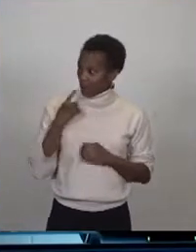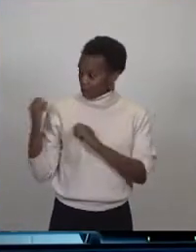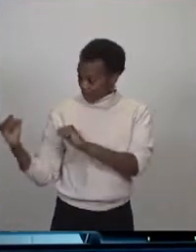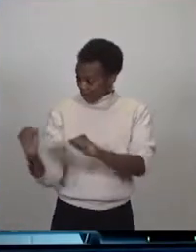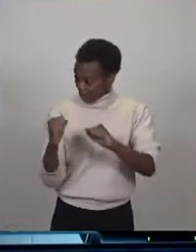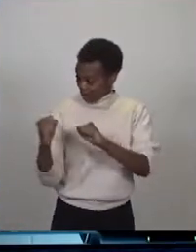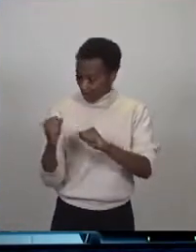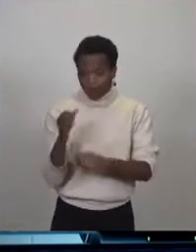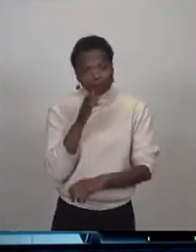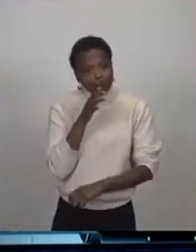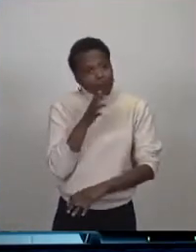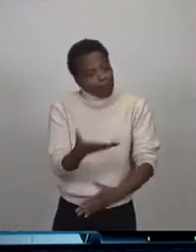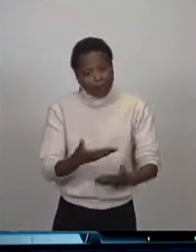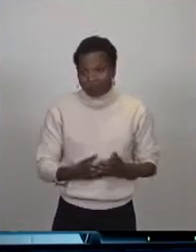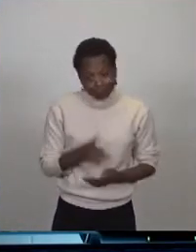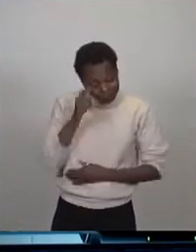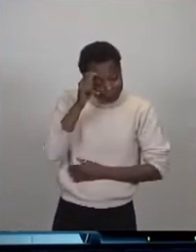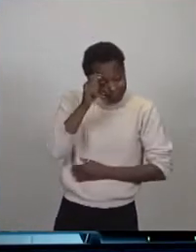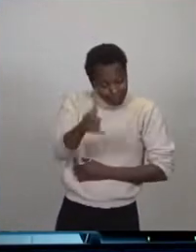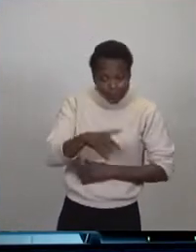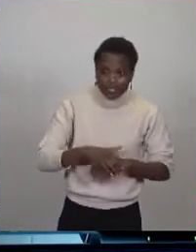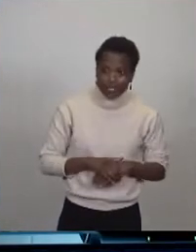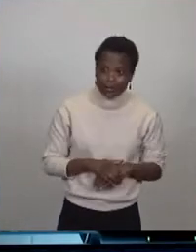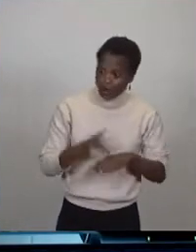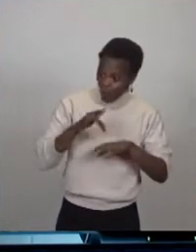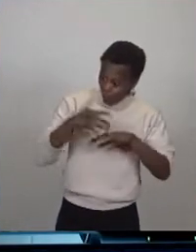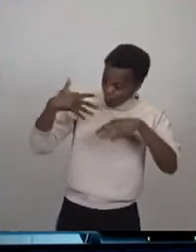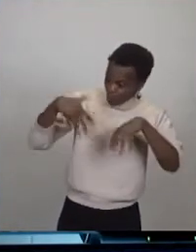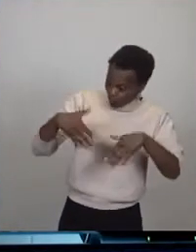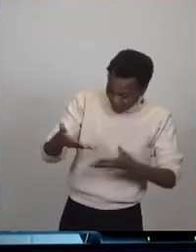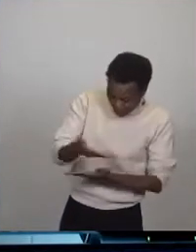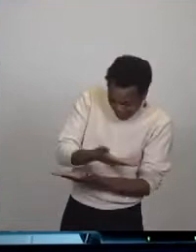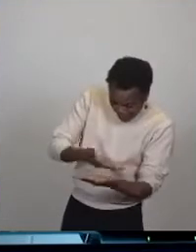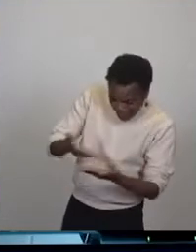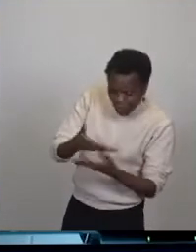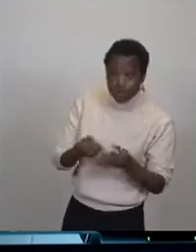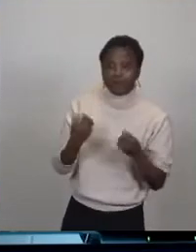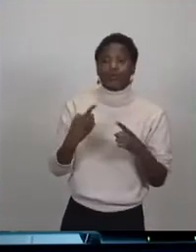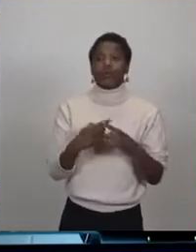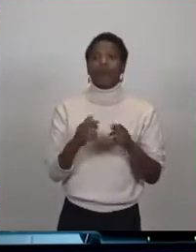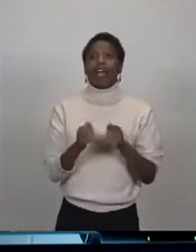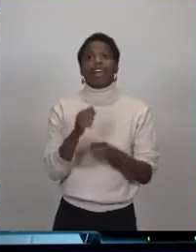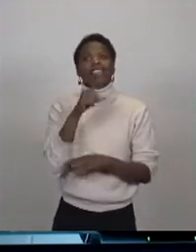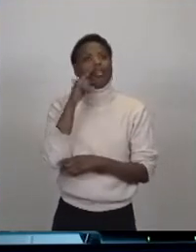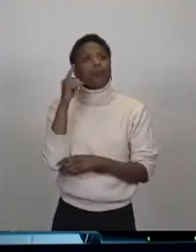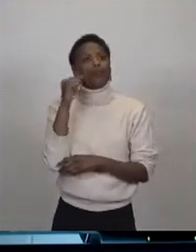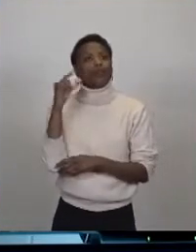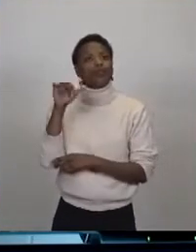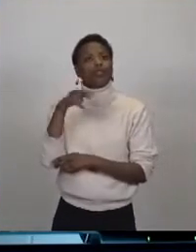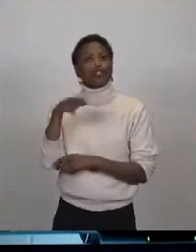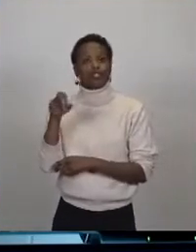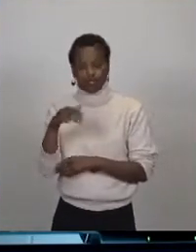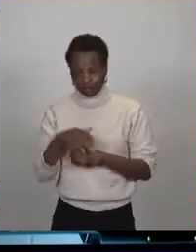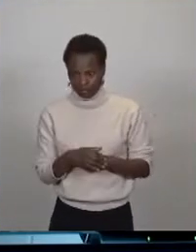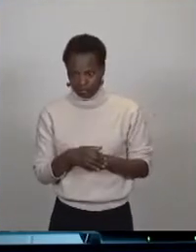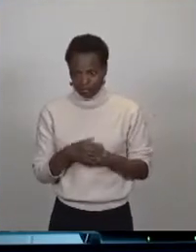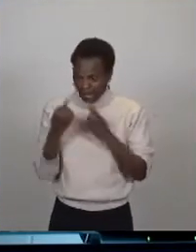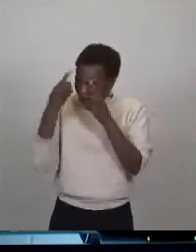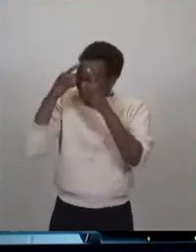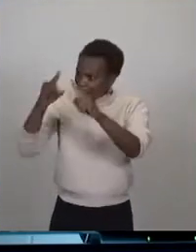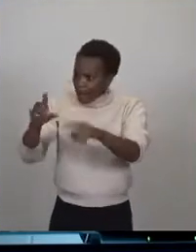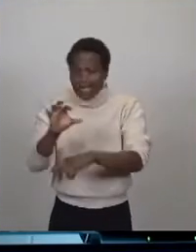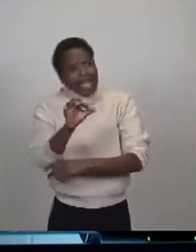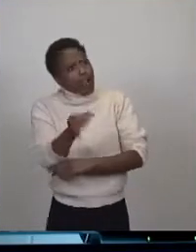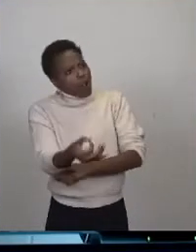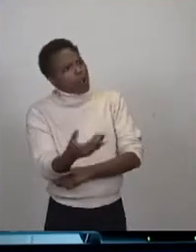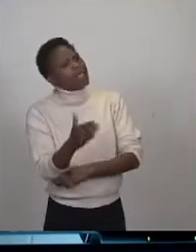évidence et on a eu un certain nombre d'échanges avec M. Jean-Jean à ce sujet. Je serais tenté de dire qu ne sera pas d'accord encore qu'eux. Parce que sur les objectifs que vous